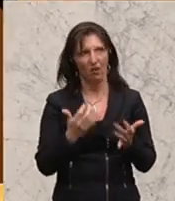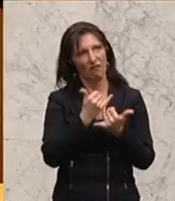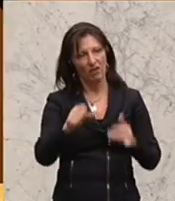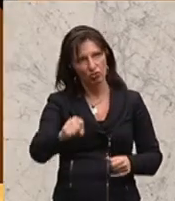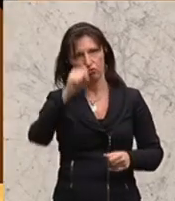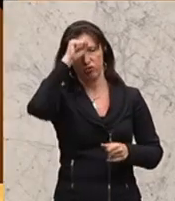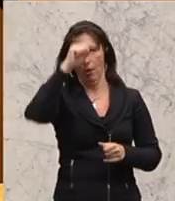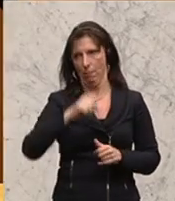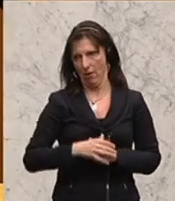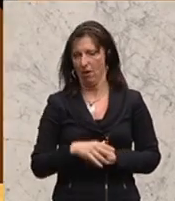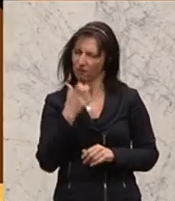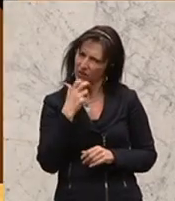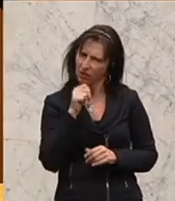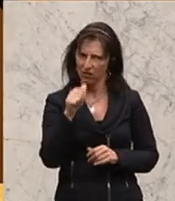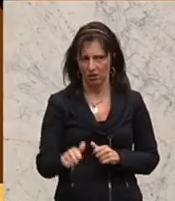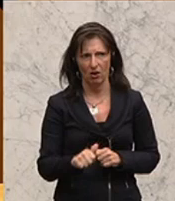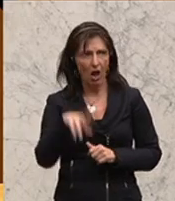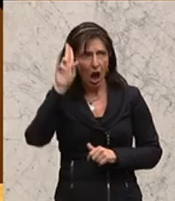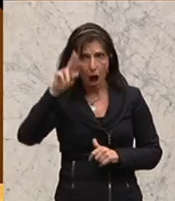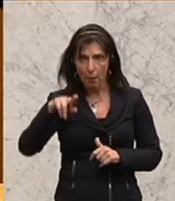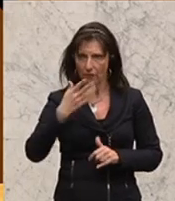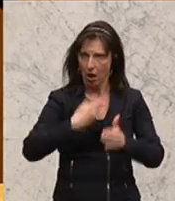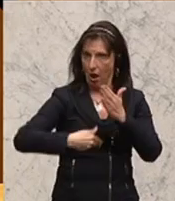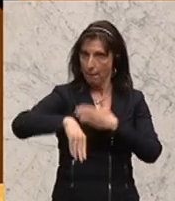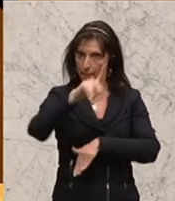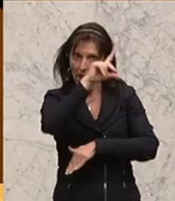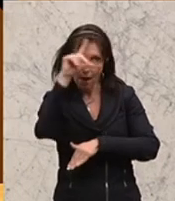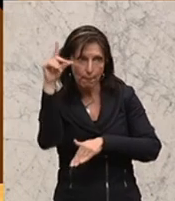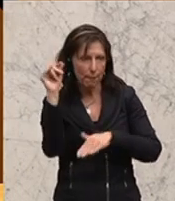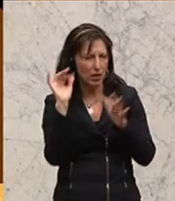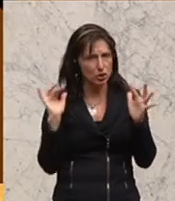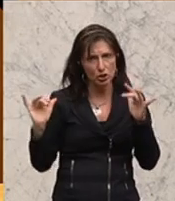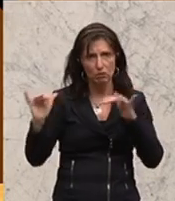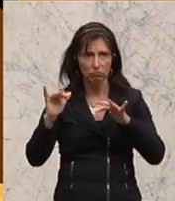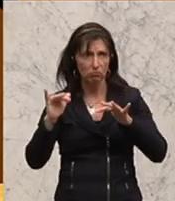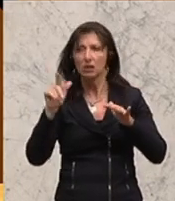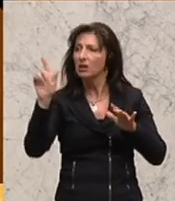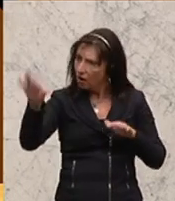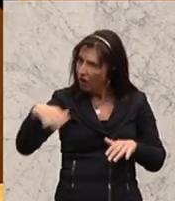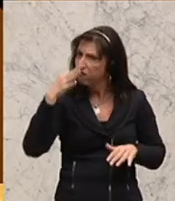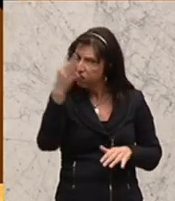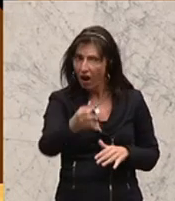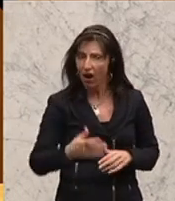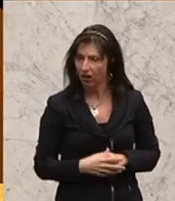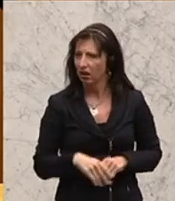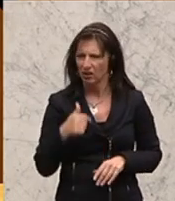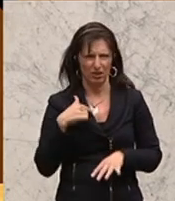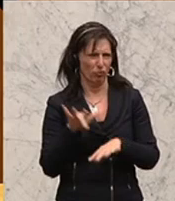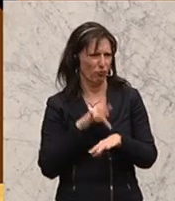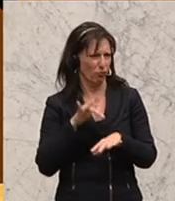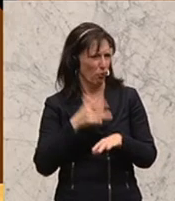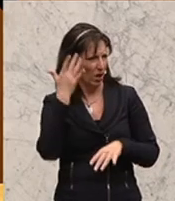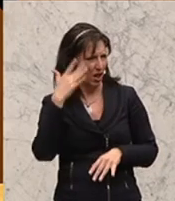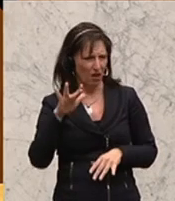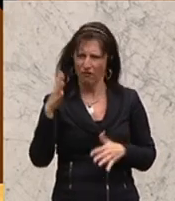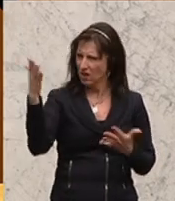Wien, wo erst viel mehr Menschen leben, ja, reden Sie mit Menschen, die Mindestsicherung bekommen. Ich habe manchmal das Gefühl, ich weiß